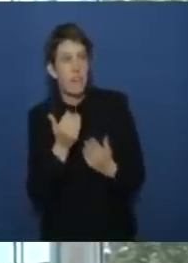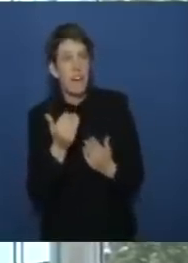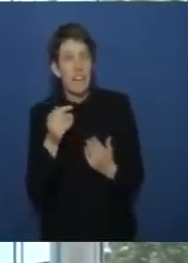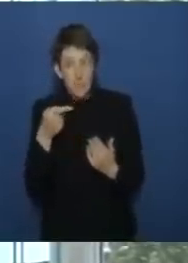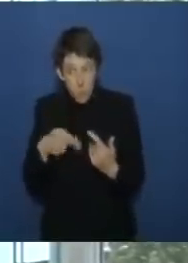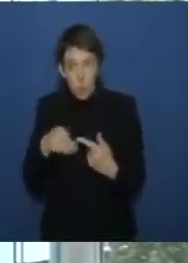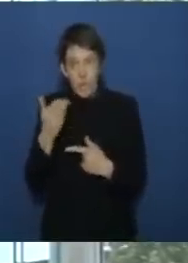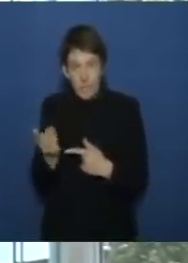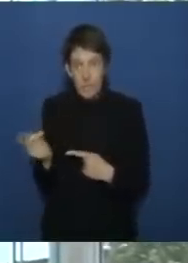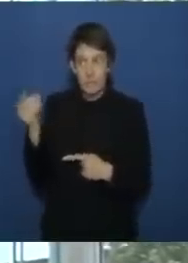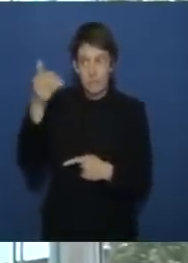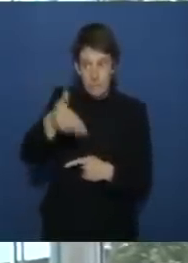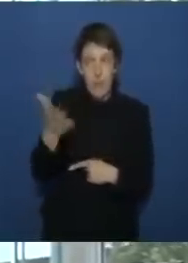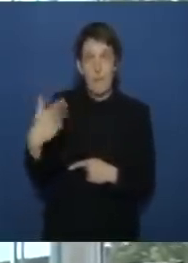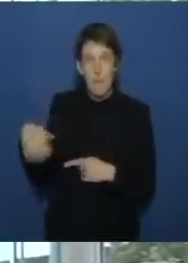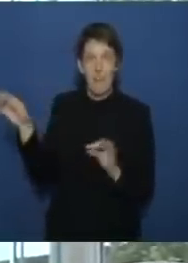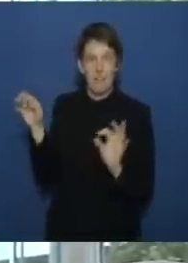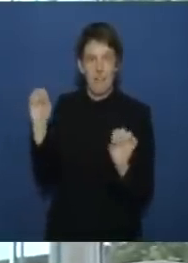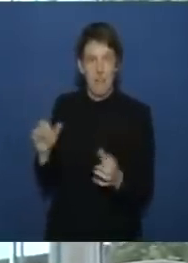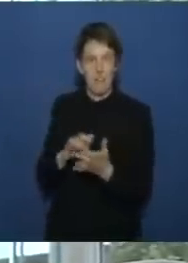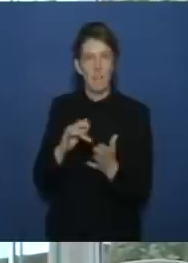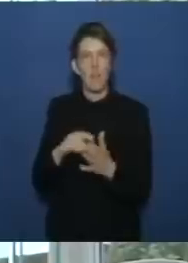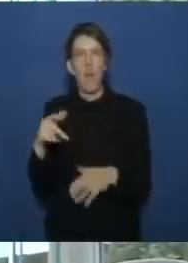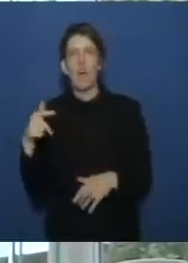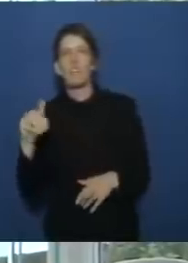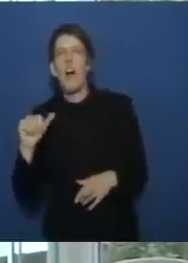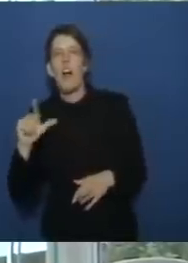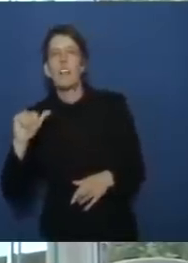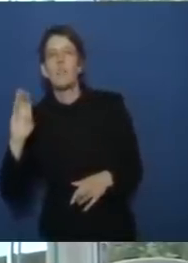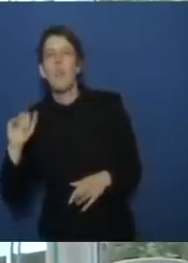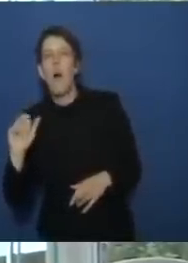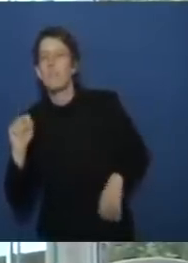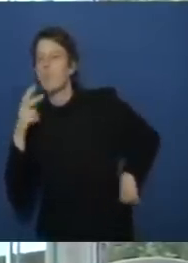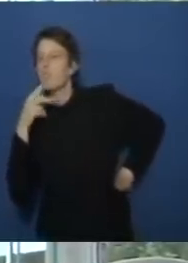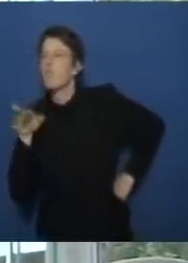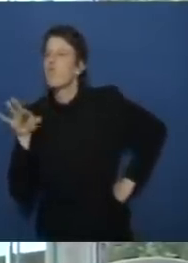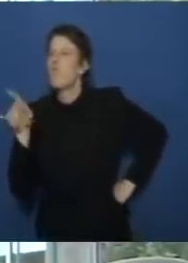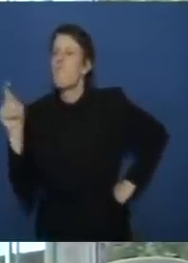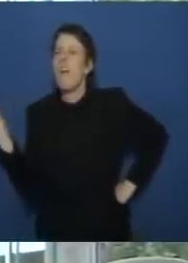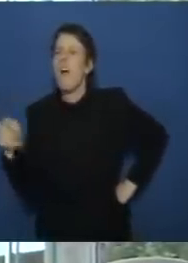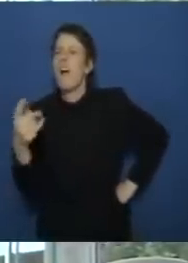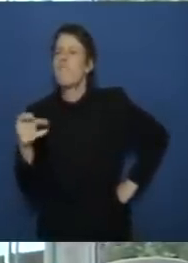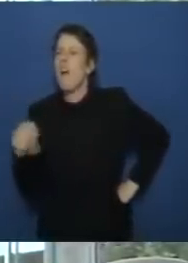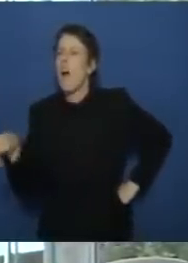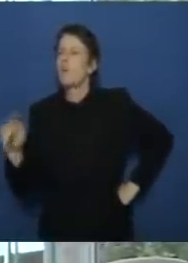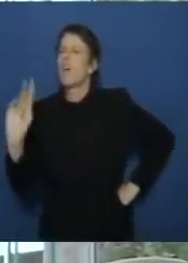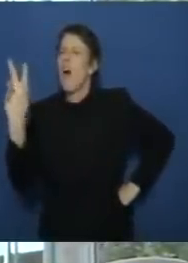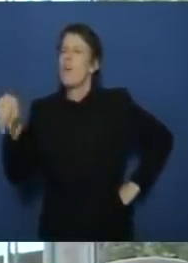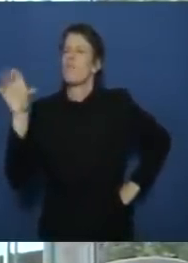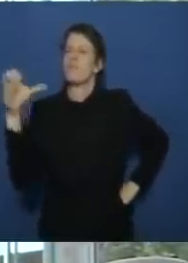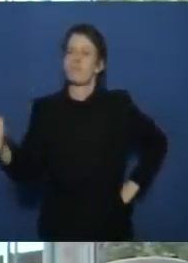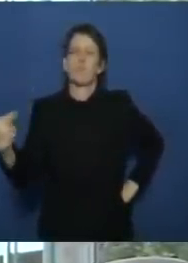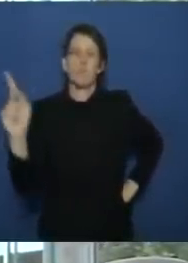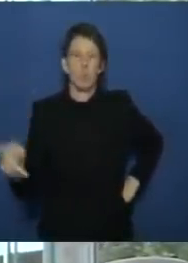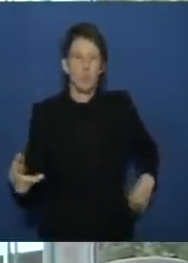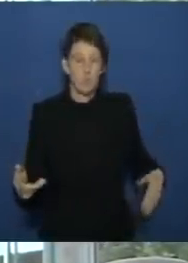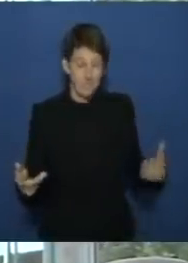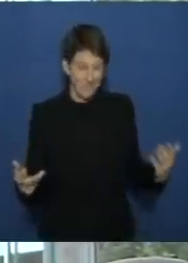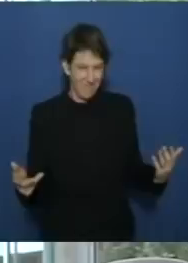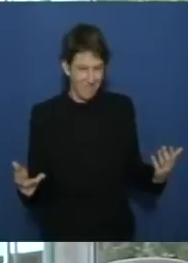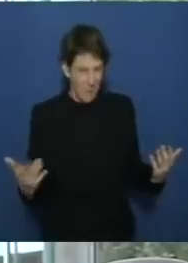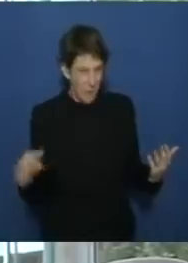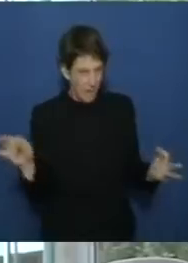gefährden könnte weil in der taliban einfach nur guckt wer da rein und raus geht dann weiß er ja auch wenn er zu achten hat dankeschön